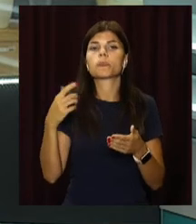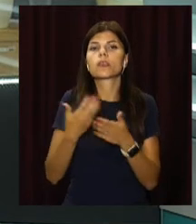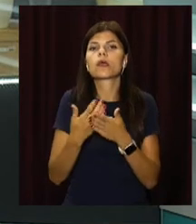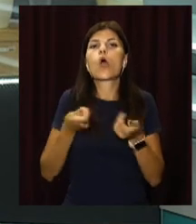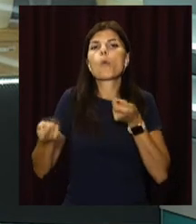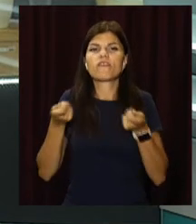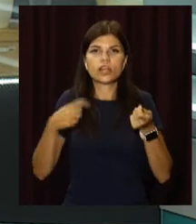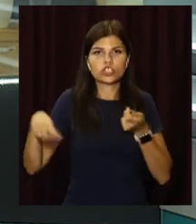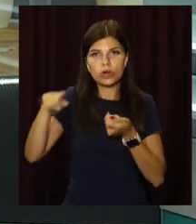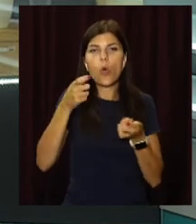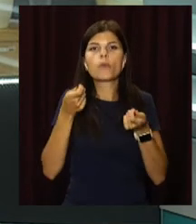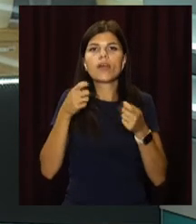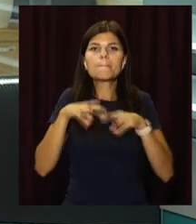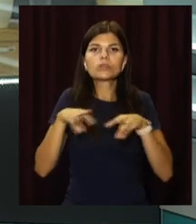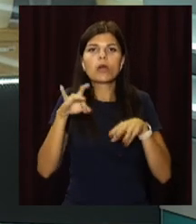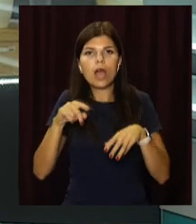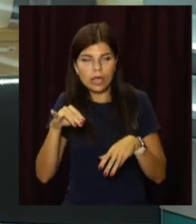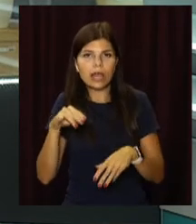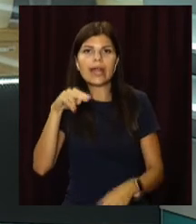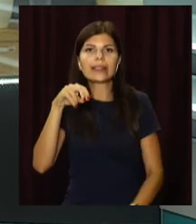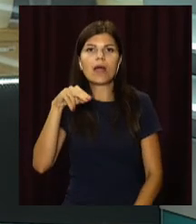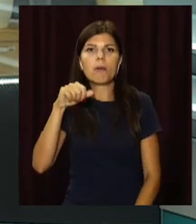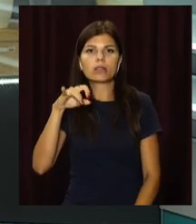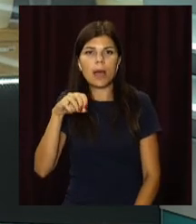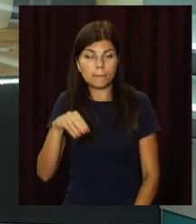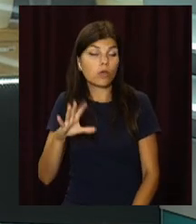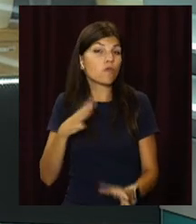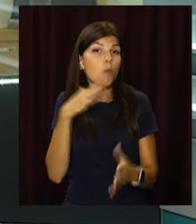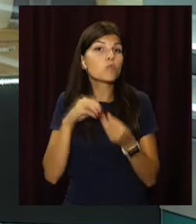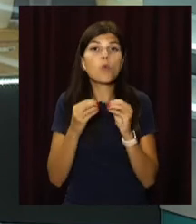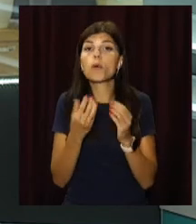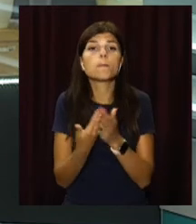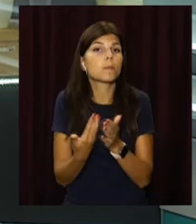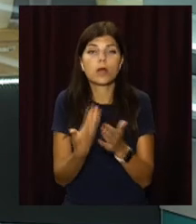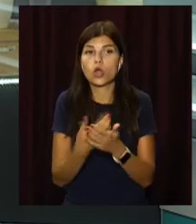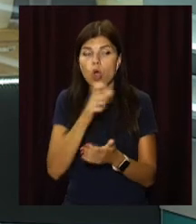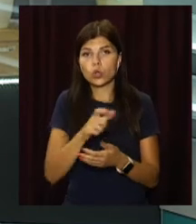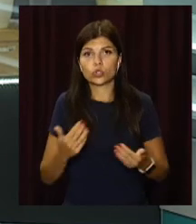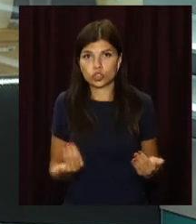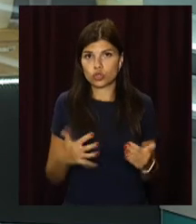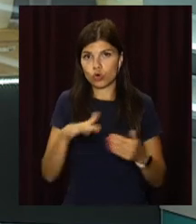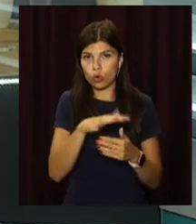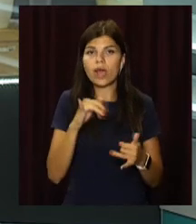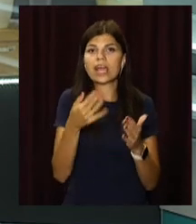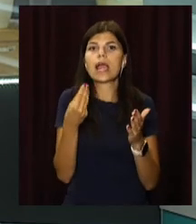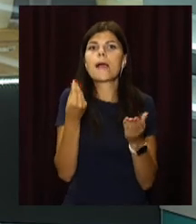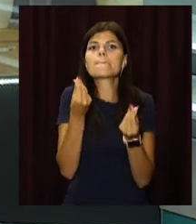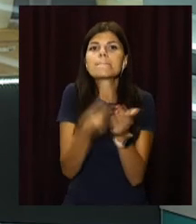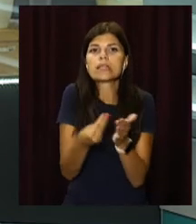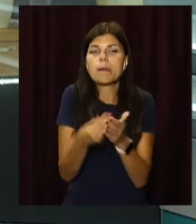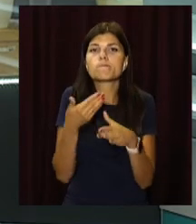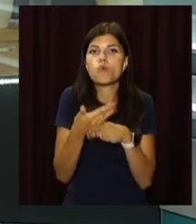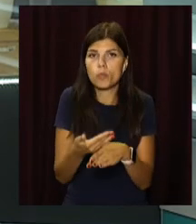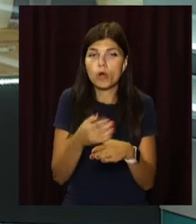Переважна частина проблем стосувалася житлово-комунальної сфери і матеріальної допомоги. По завершенню прийому мер дорочив